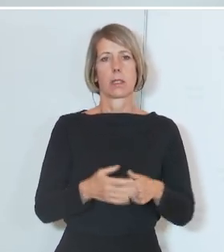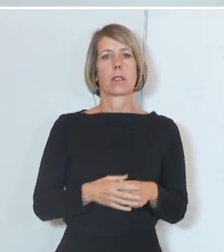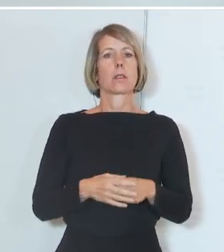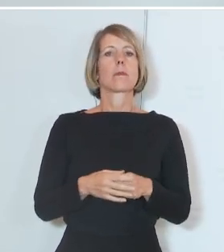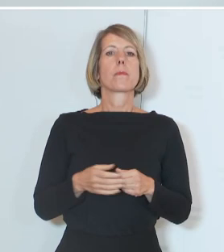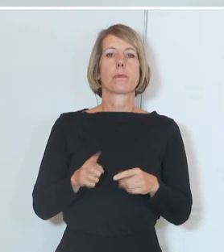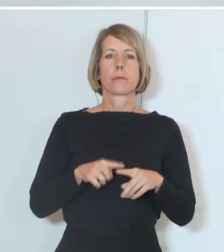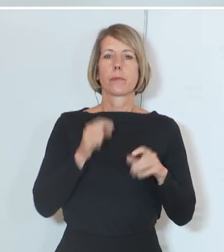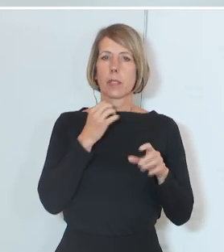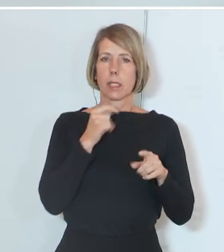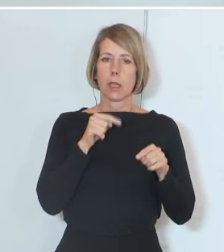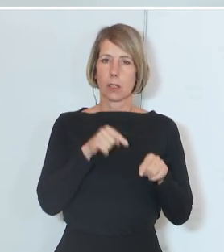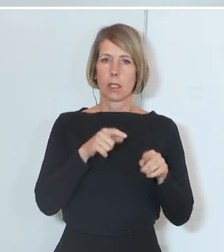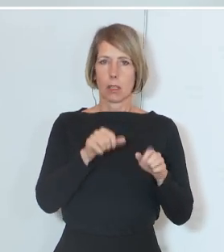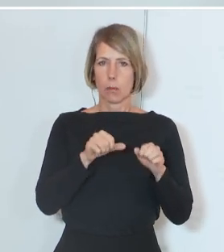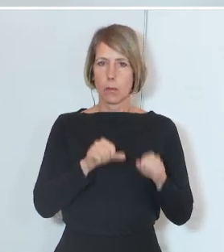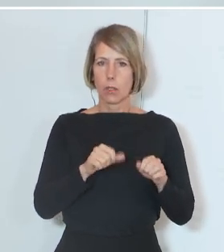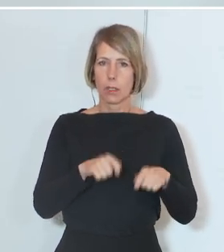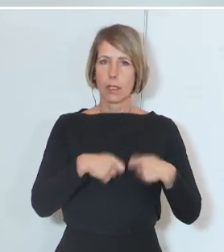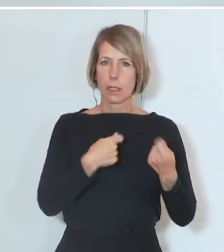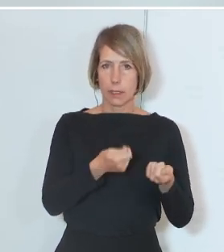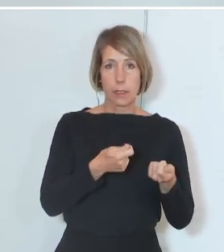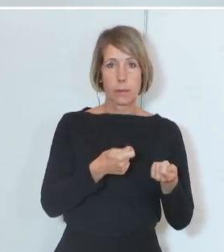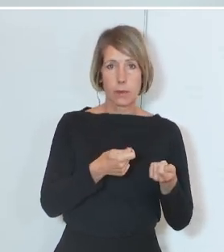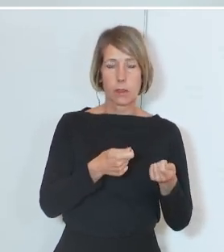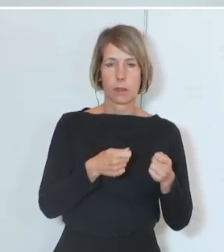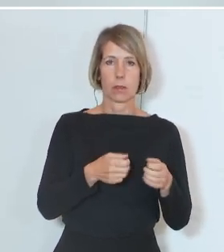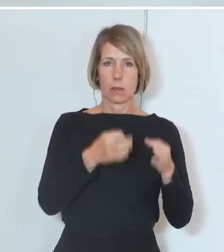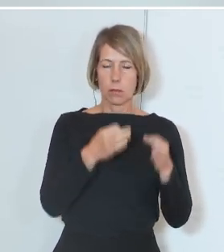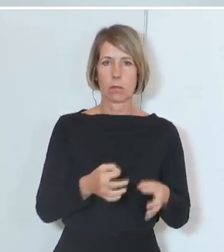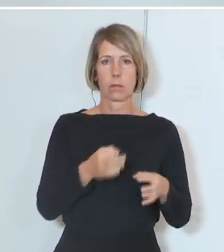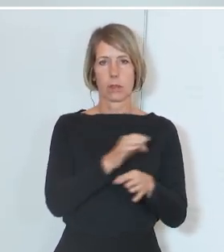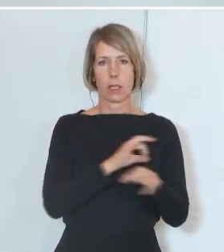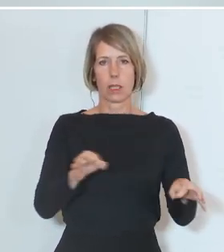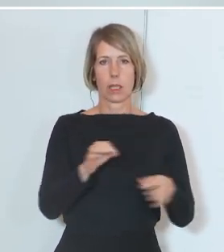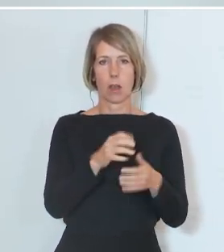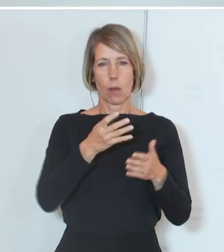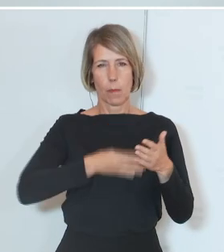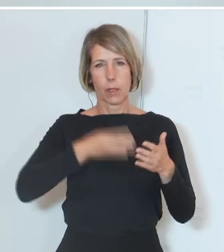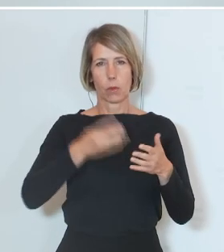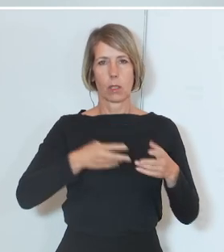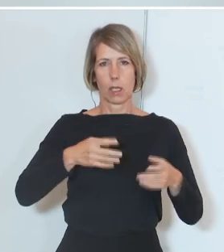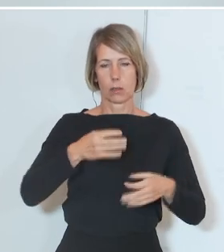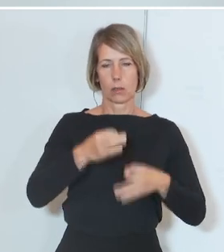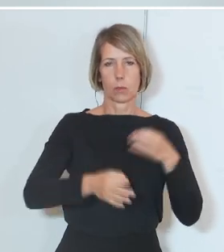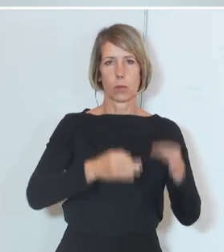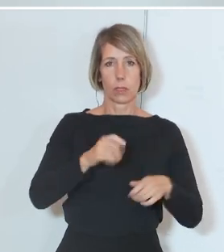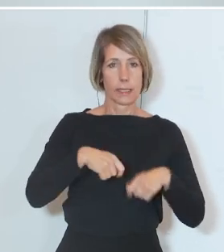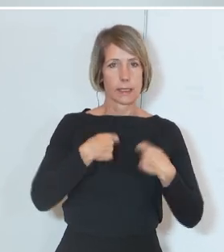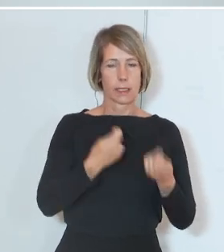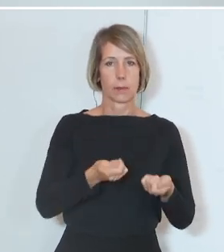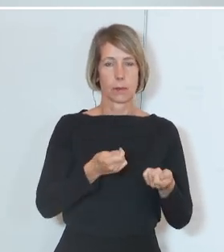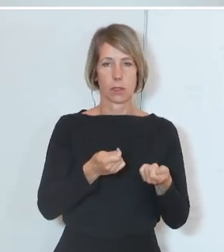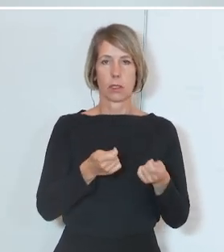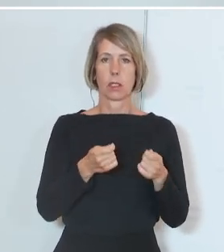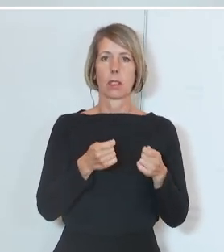genau auch hier die Möglichkeit zu haben, dass es einen sorgfältigen Begutachtungsprozess gibt, haben wir, anders als sonst